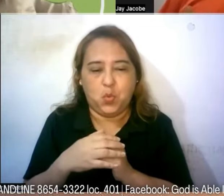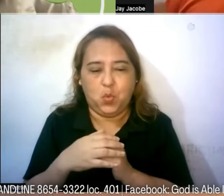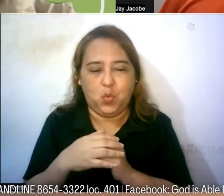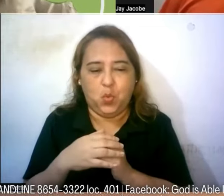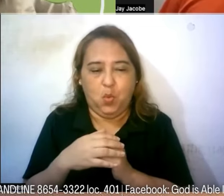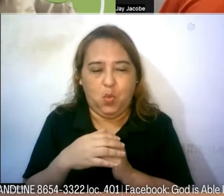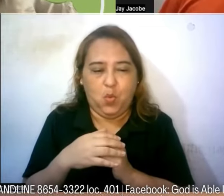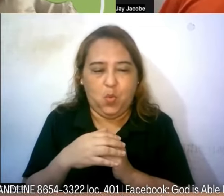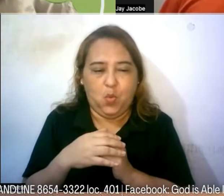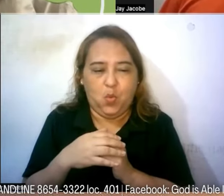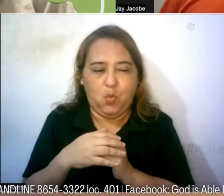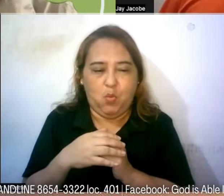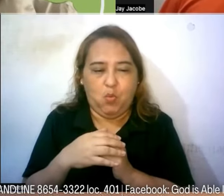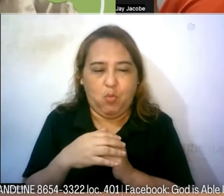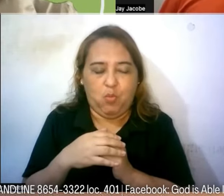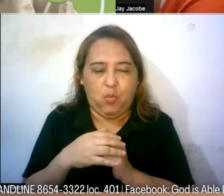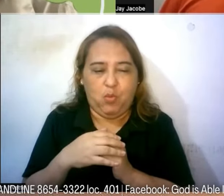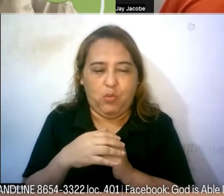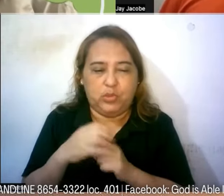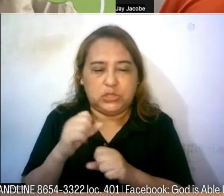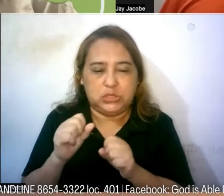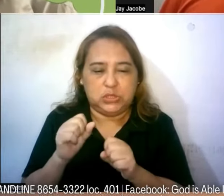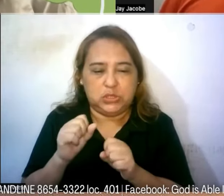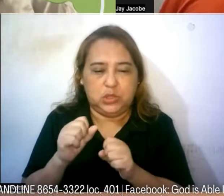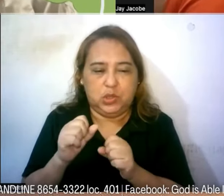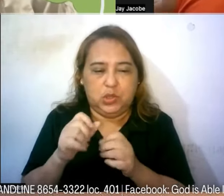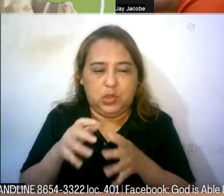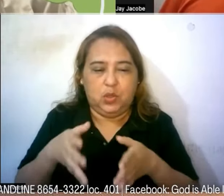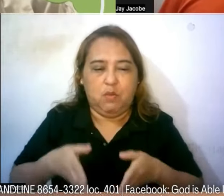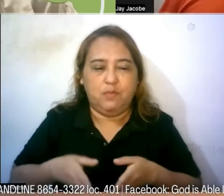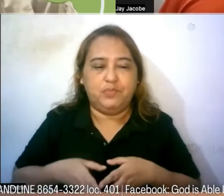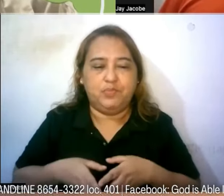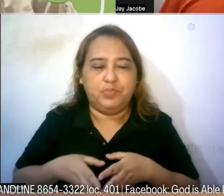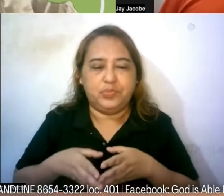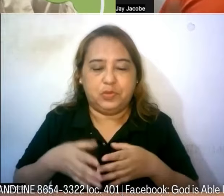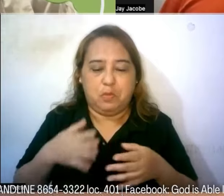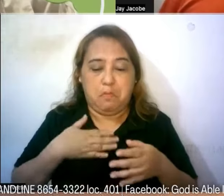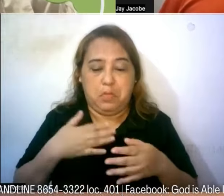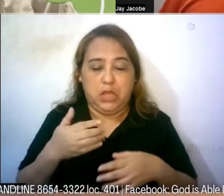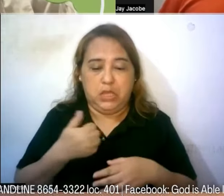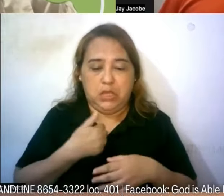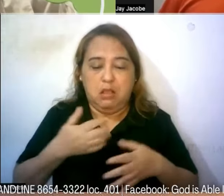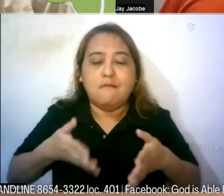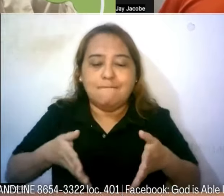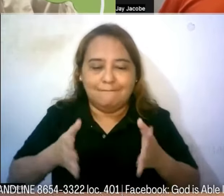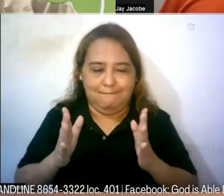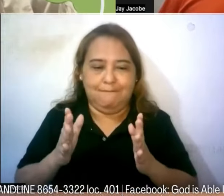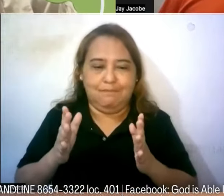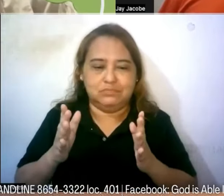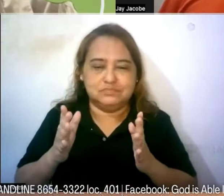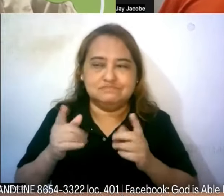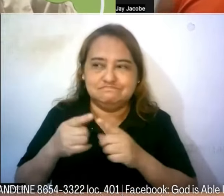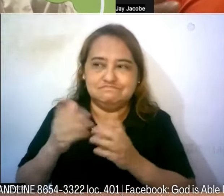paglingkod kaya may mga times na talagang nakikita ko yung paglago ng